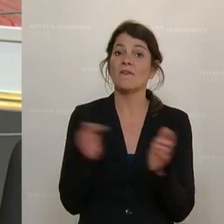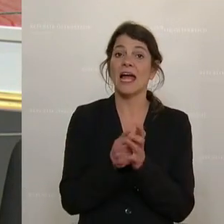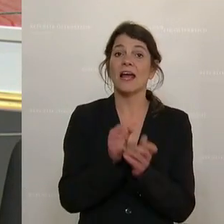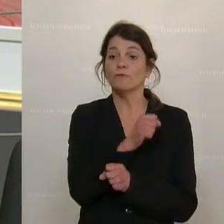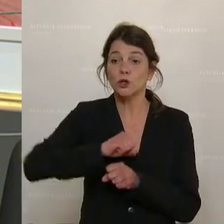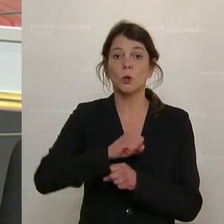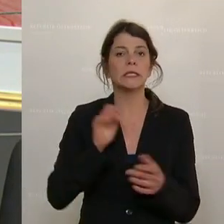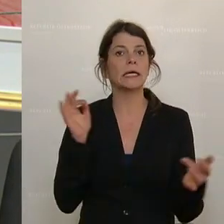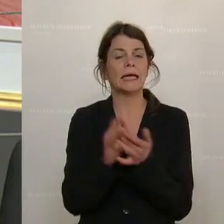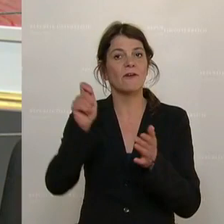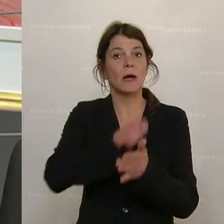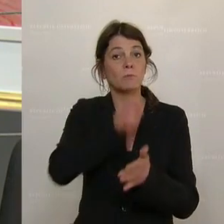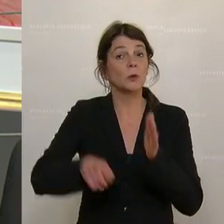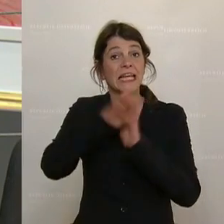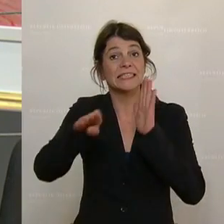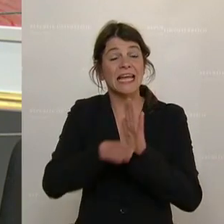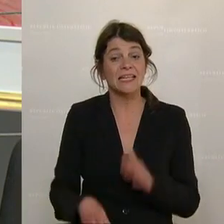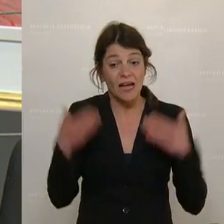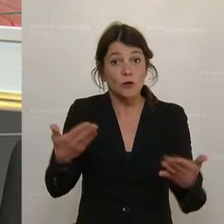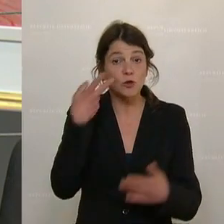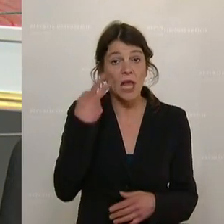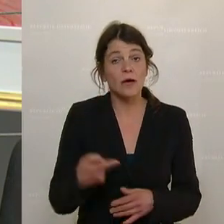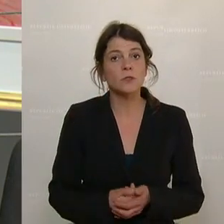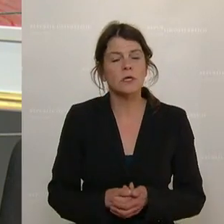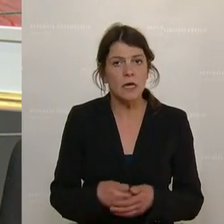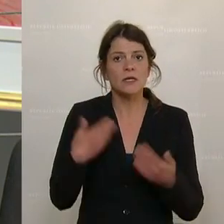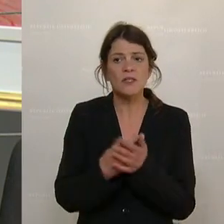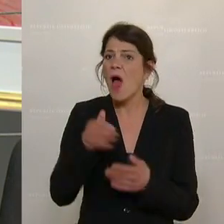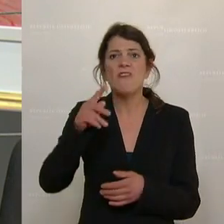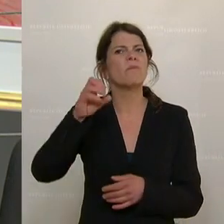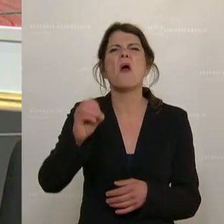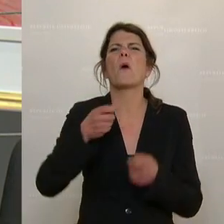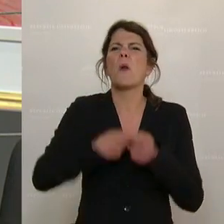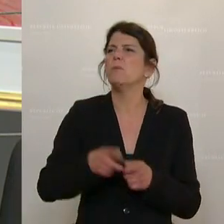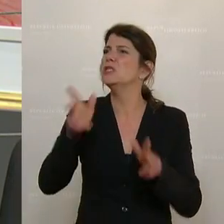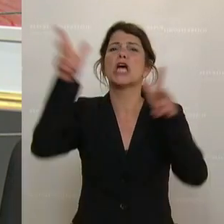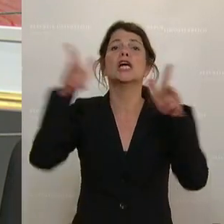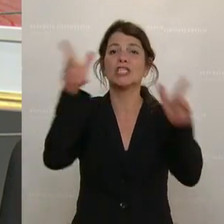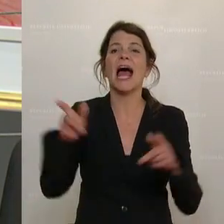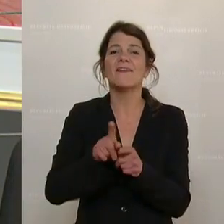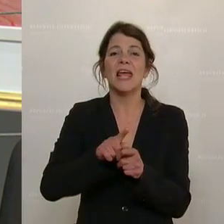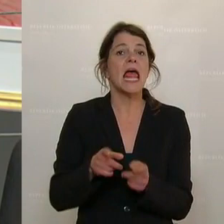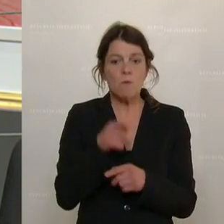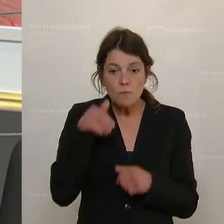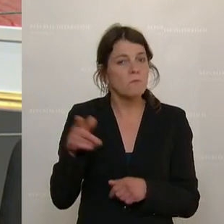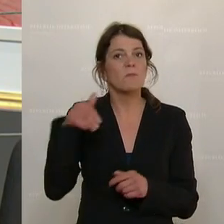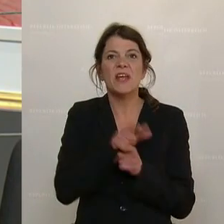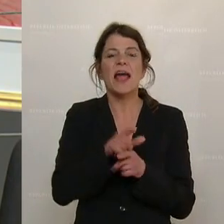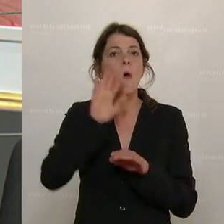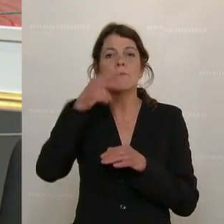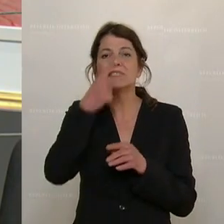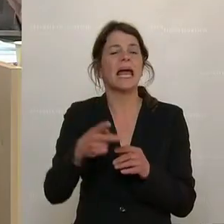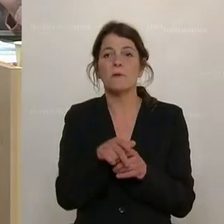des Verstoßes gegen das Verbotsgesetz. So laut kann der FPÖ-Klub gar nicht schreien, dass er diese Wahrheiten zur Kenntnis nehmen muss.